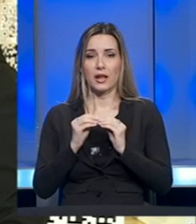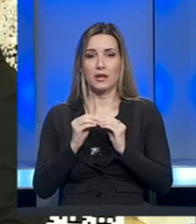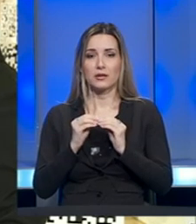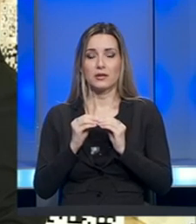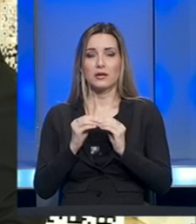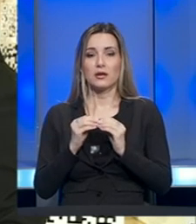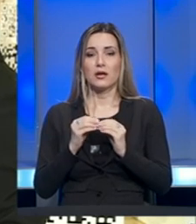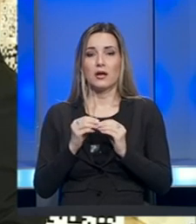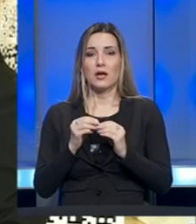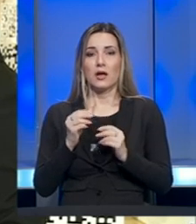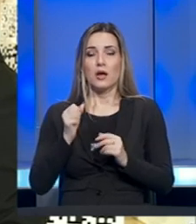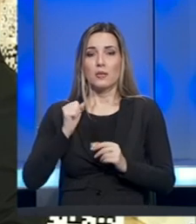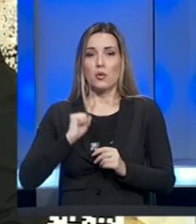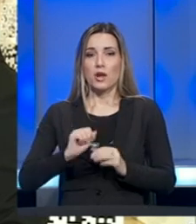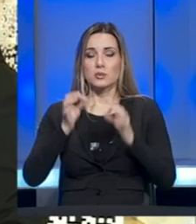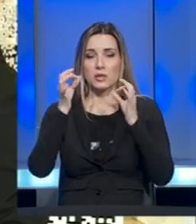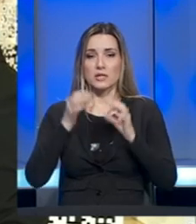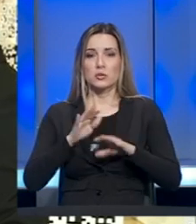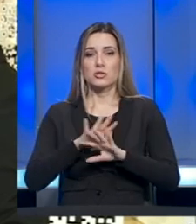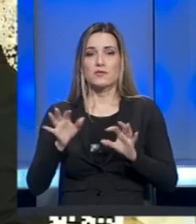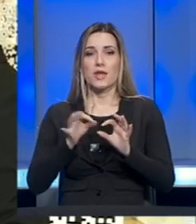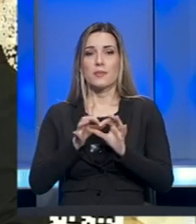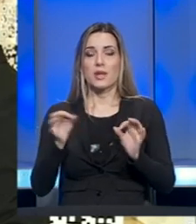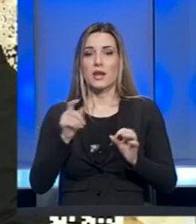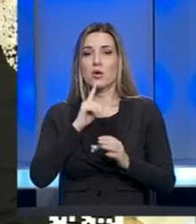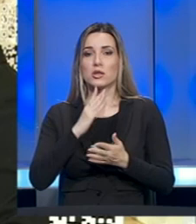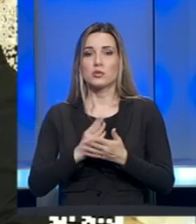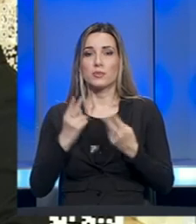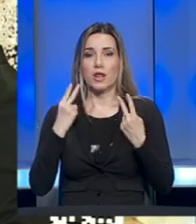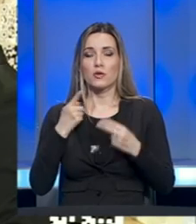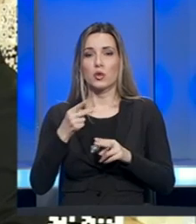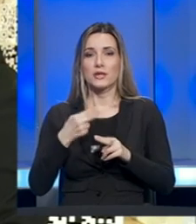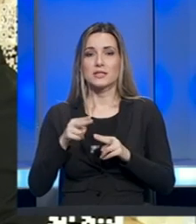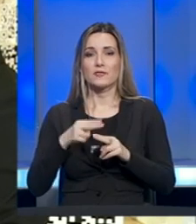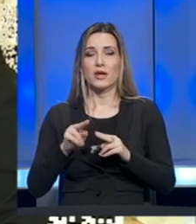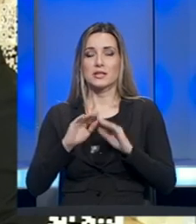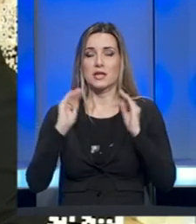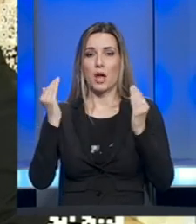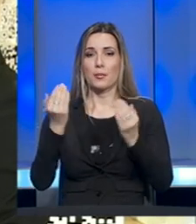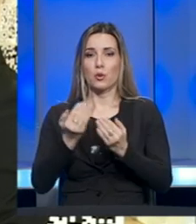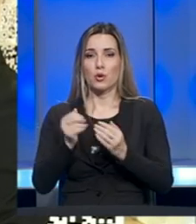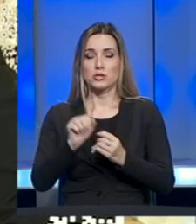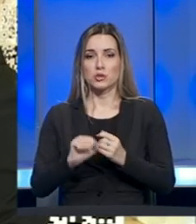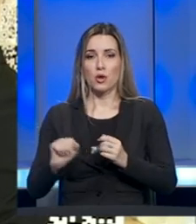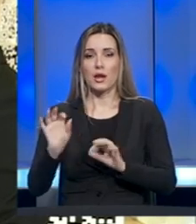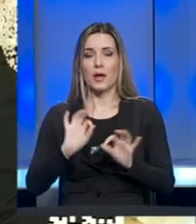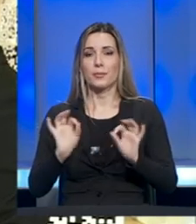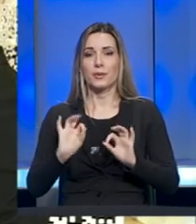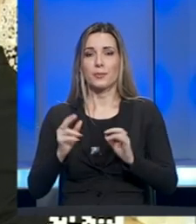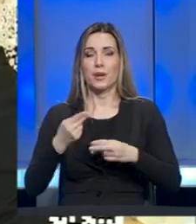naravno morali smo da ispuštujemo sve mjere koje su bile neophodne, a to je dezinfekcija prostora, priprema za